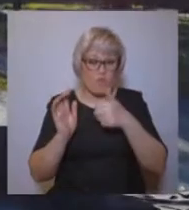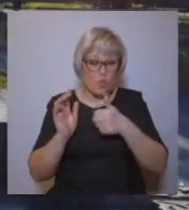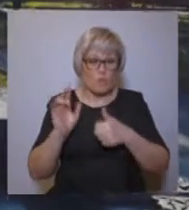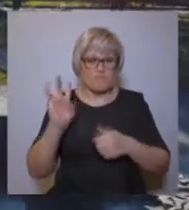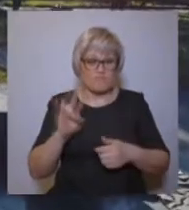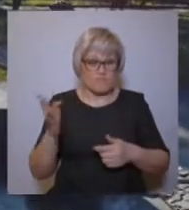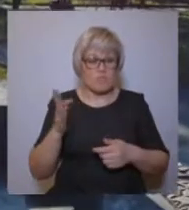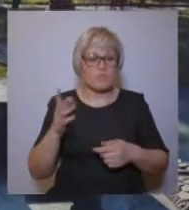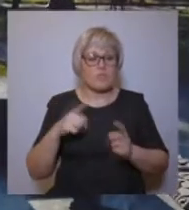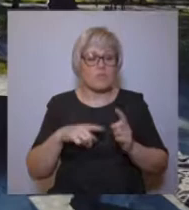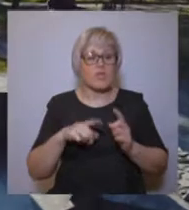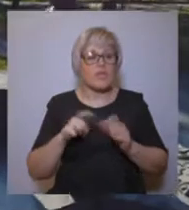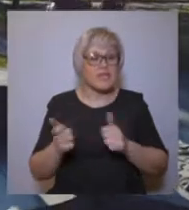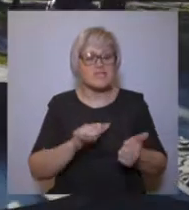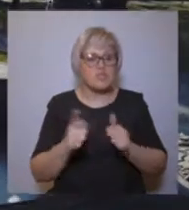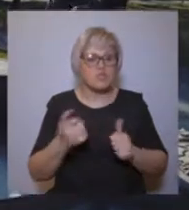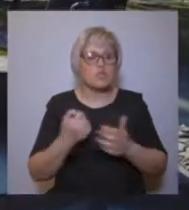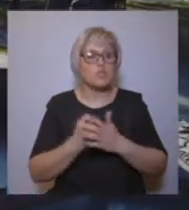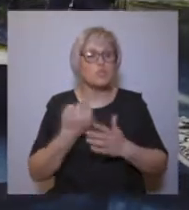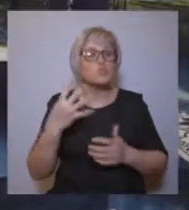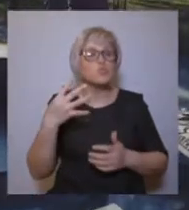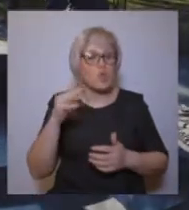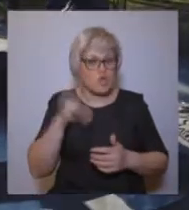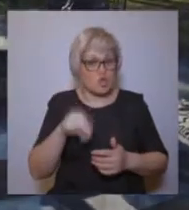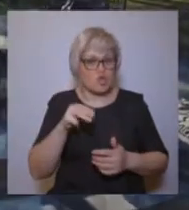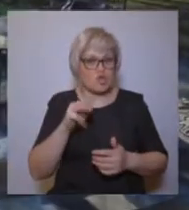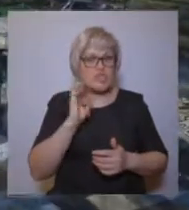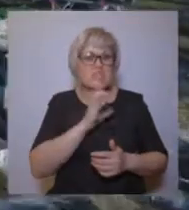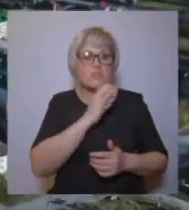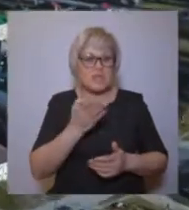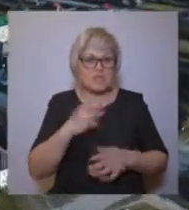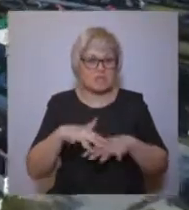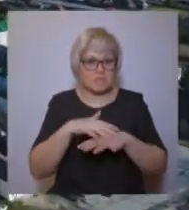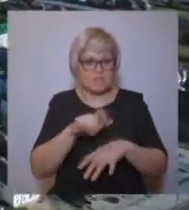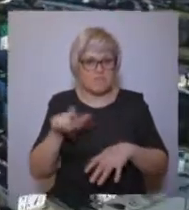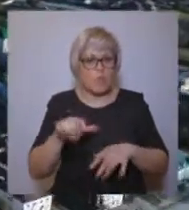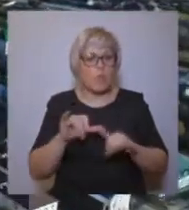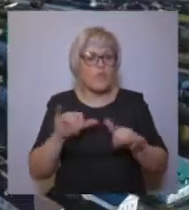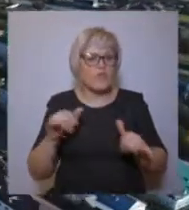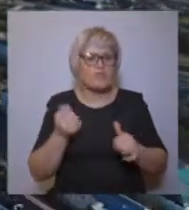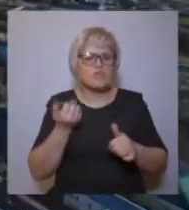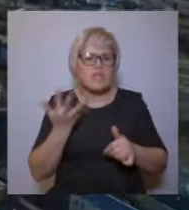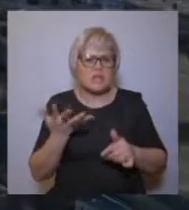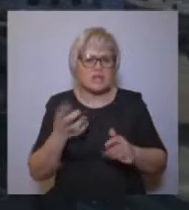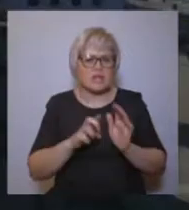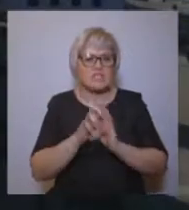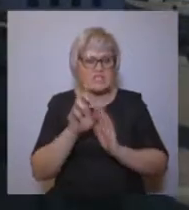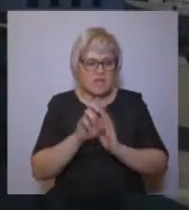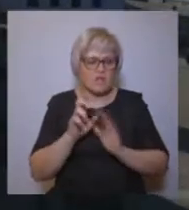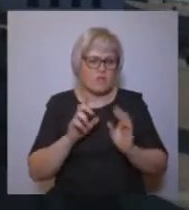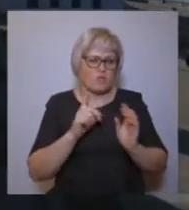обогащались золотом язычников, не желая менять свои силовые методы. В период с 1712 по